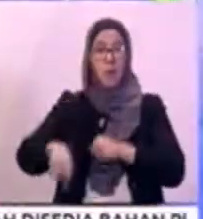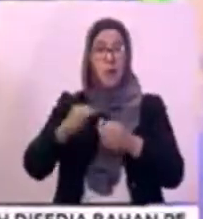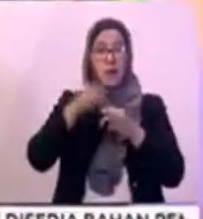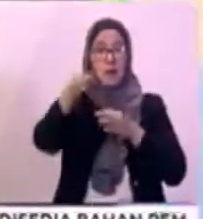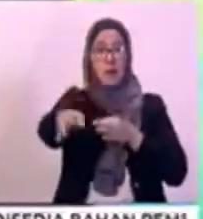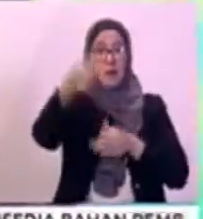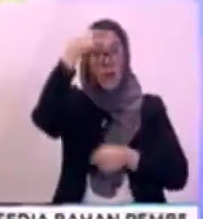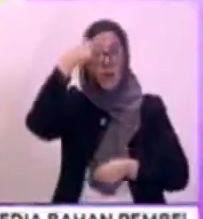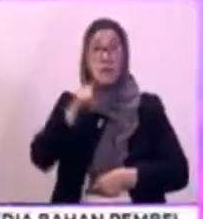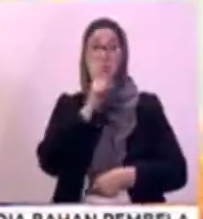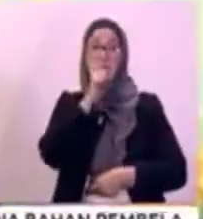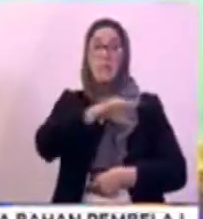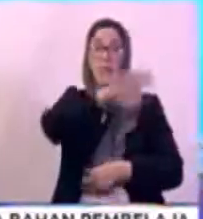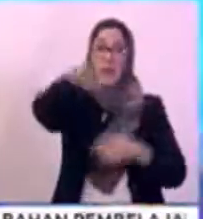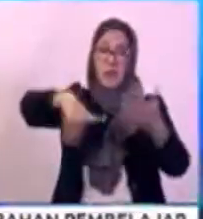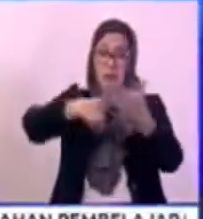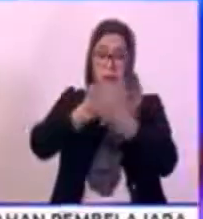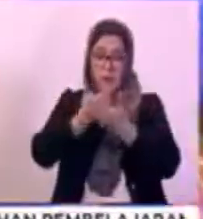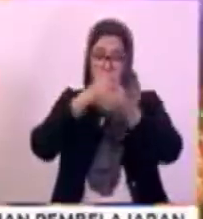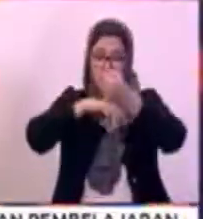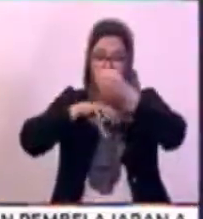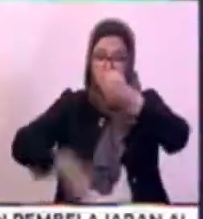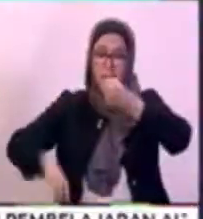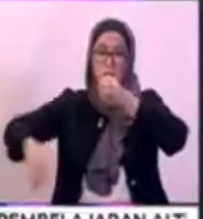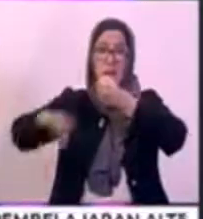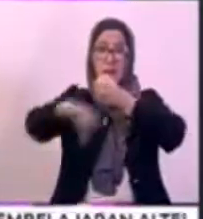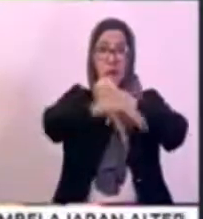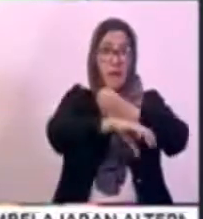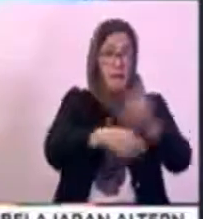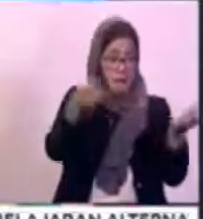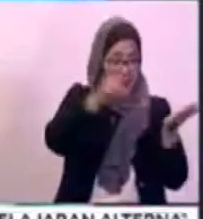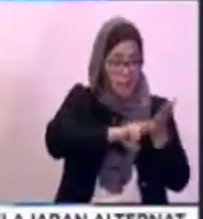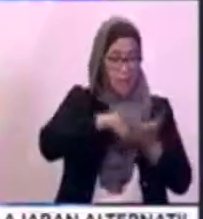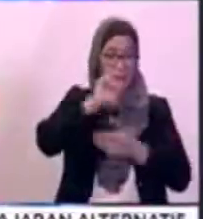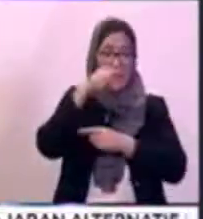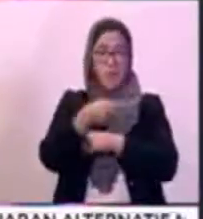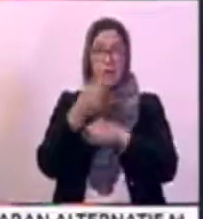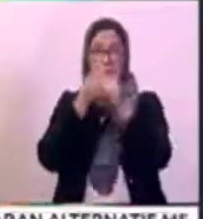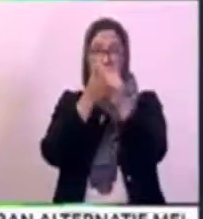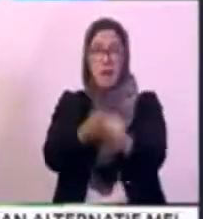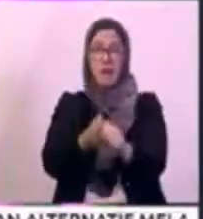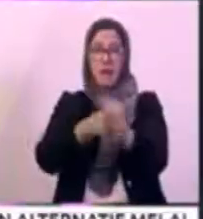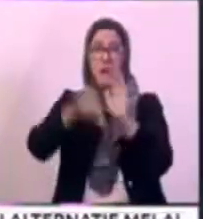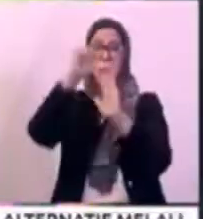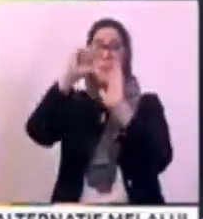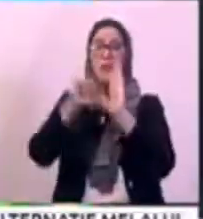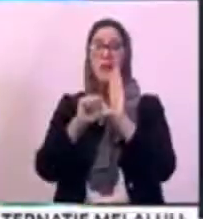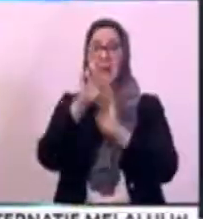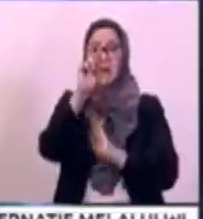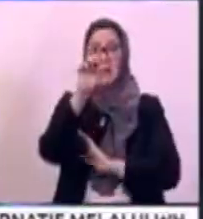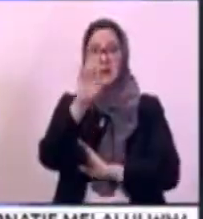semua cawangan didaftarkan secara sah mengikut Akta Pertubuhan 1966. Terima kasih kerana